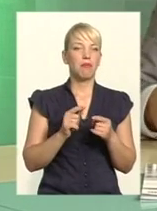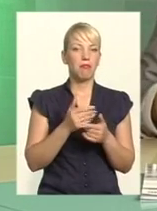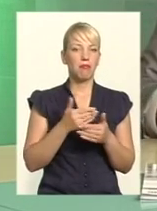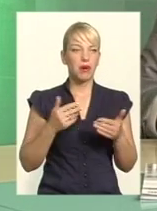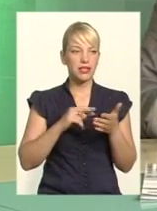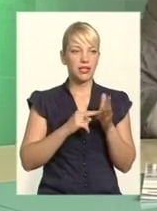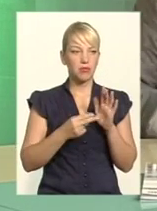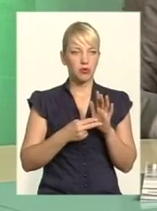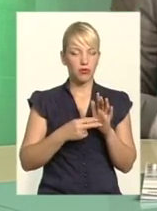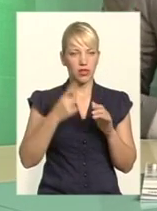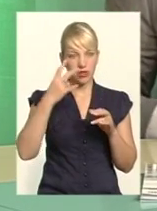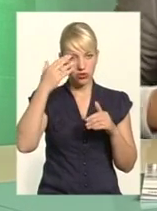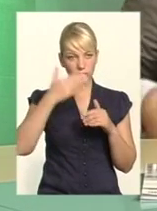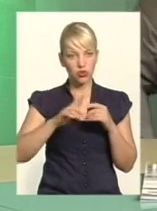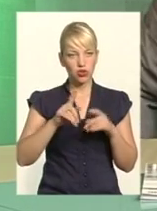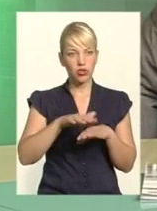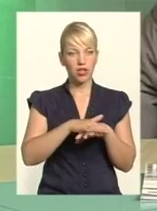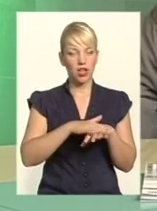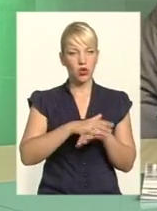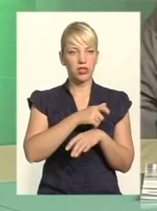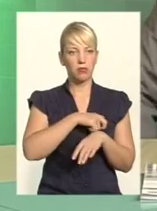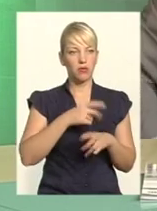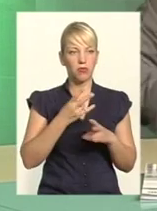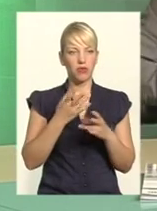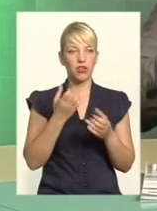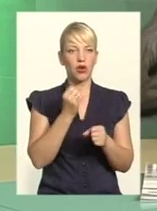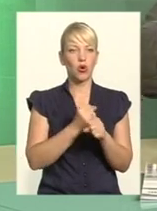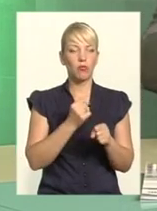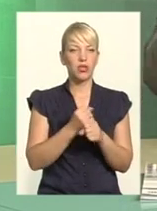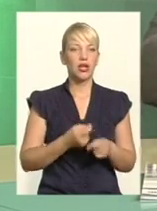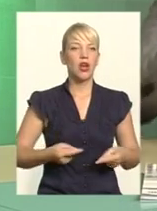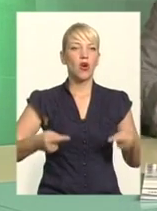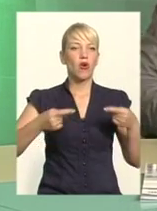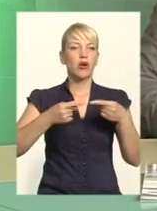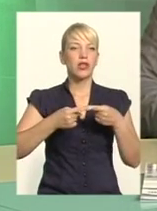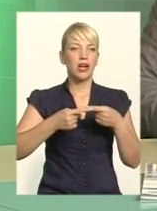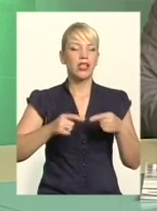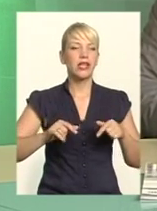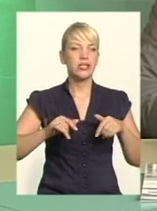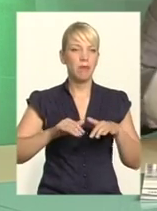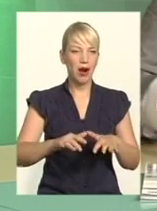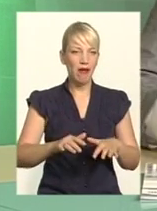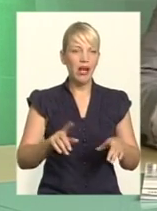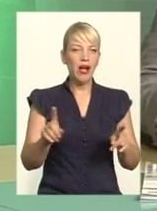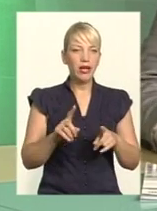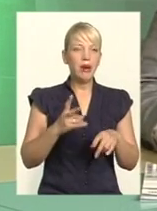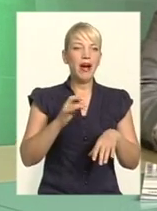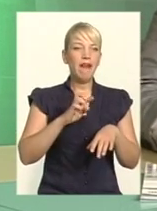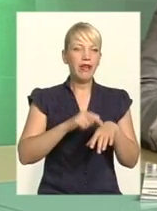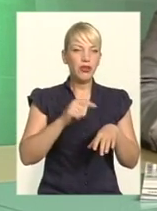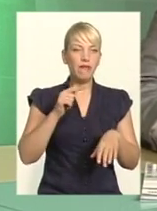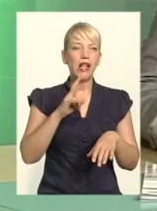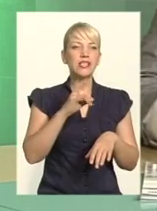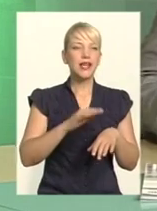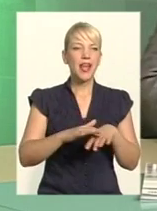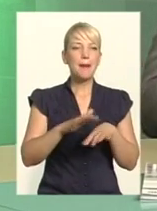розуміємо, що Верховній Раді народні депутати також мають робити конкретні справи, які би відчувалися, які би проєктувалися на місцевий рівень. І ми підготували